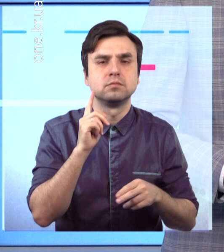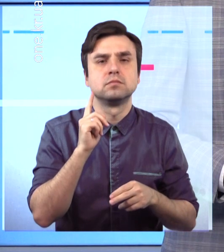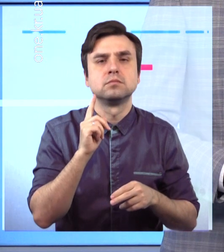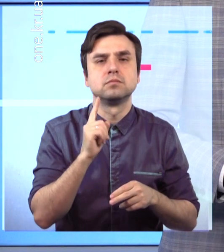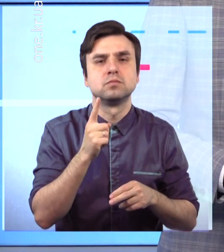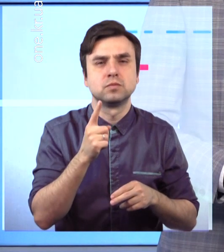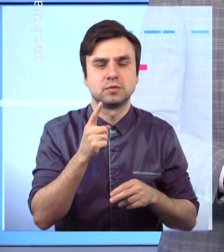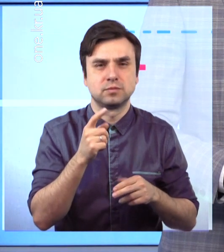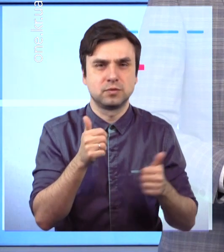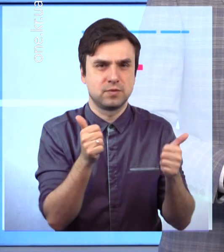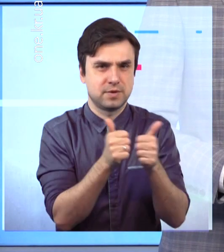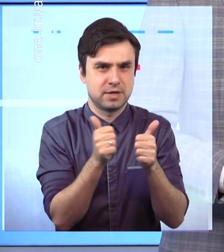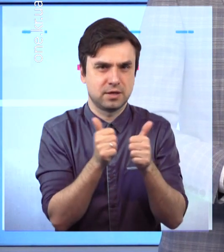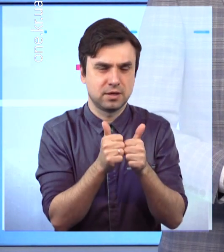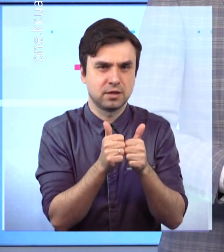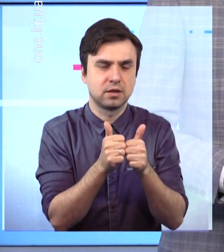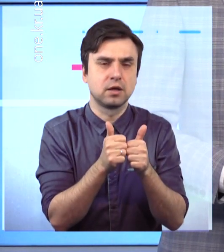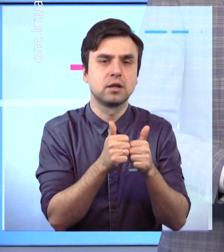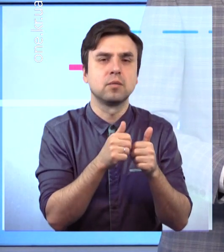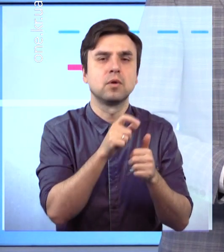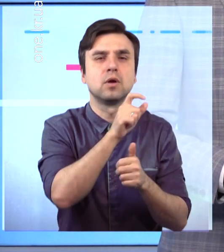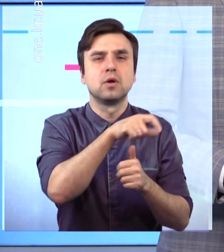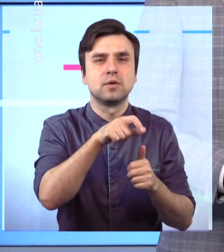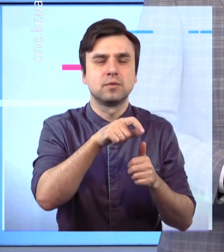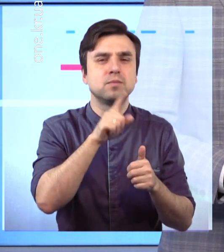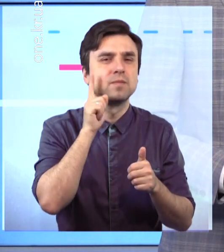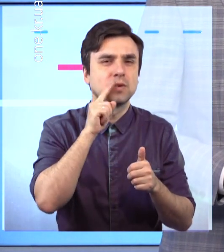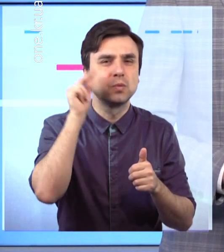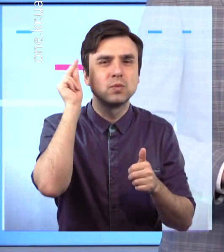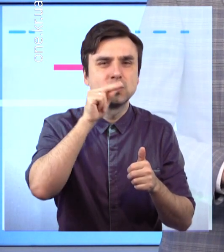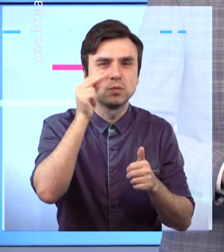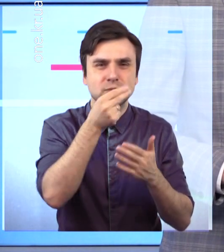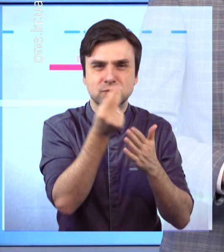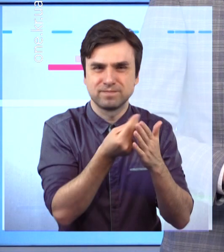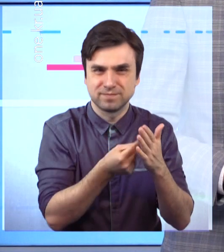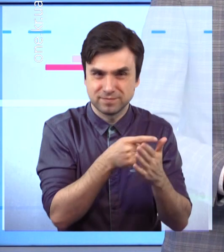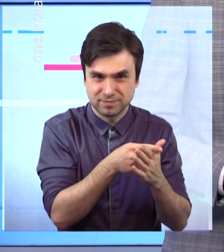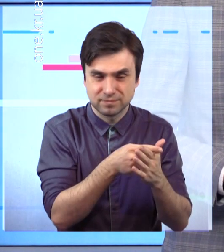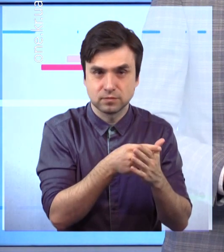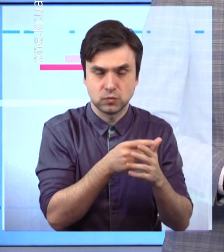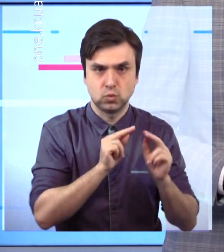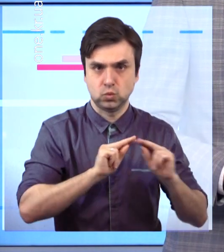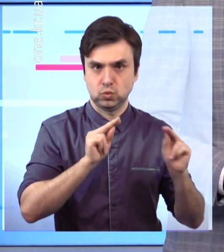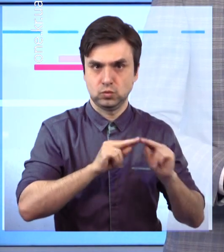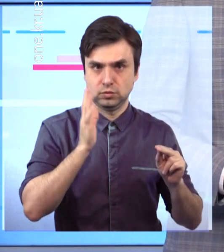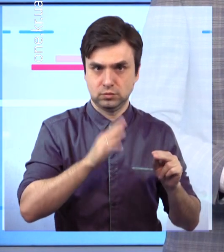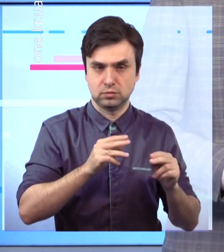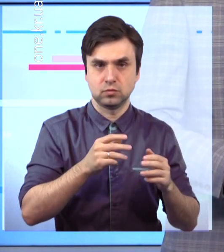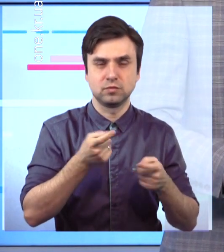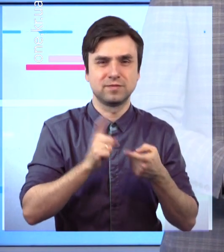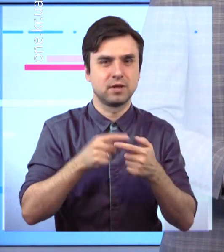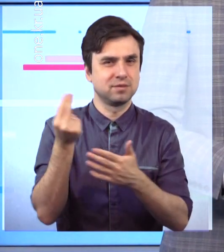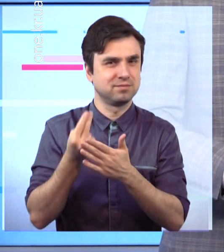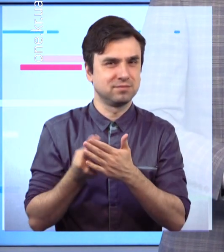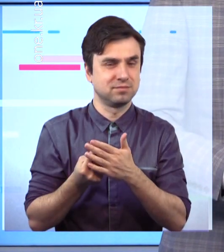студентів худграфу педагогічного університету. Майбутні педагоги планують вже за декілька днів створити на її поверхні яскравий